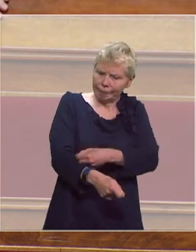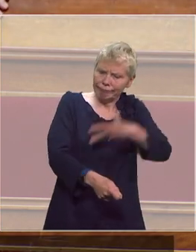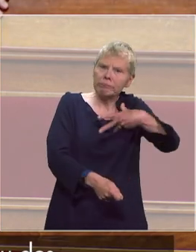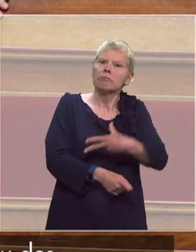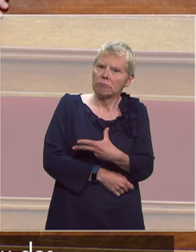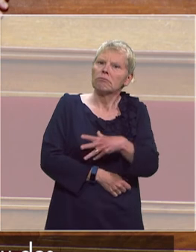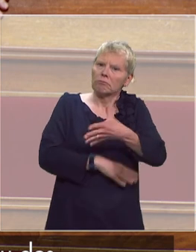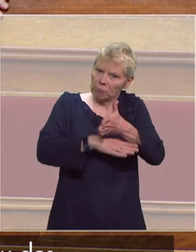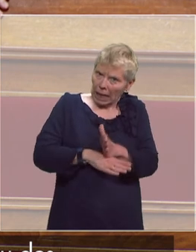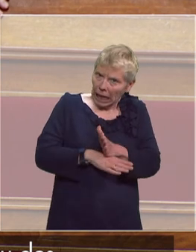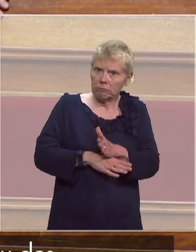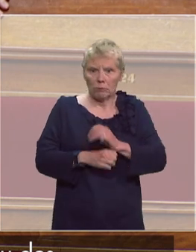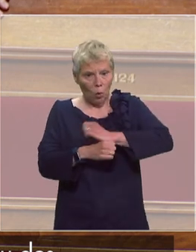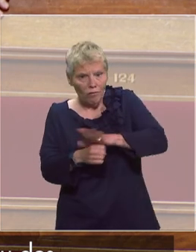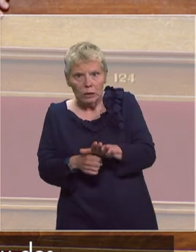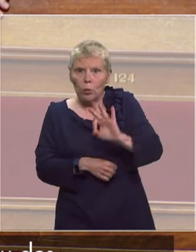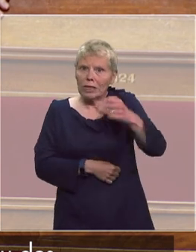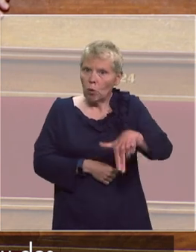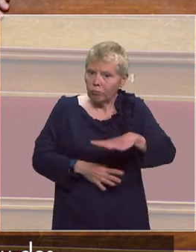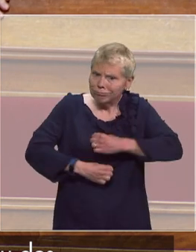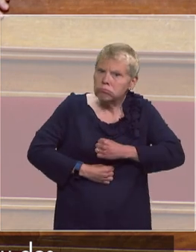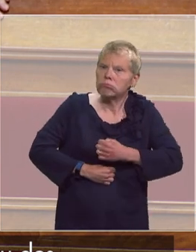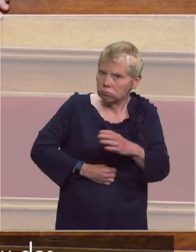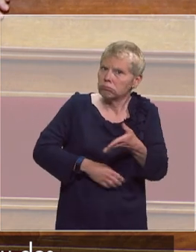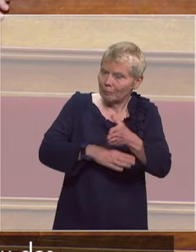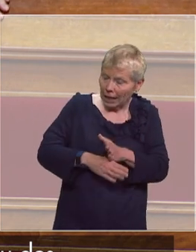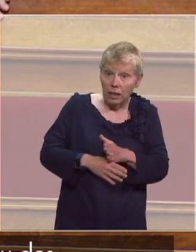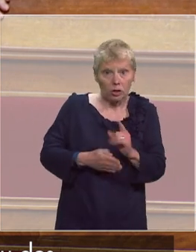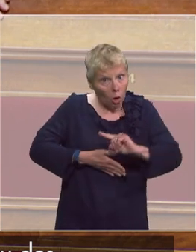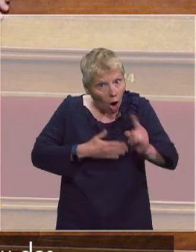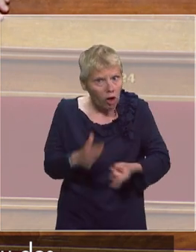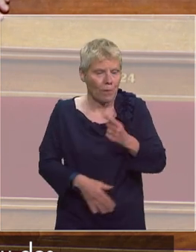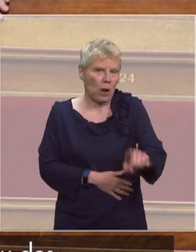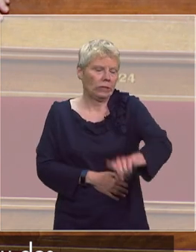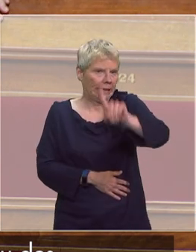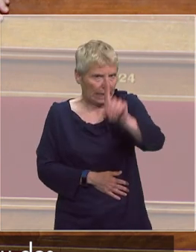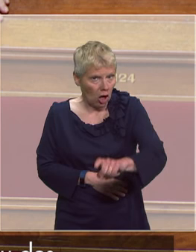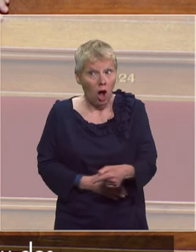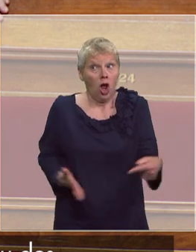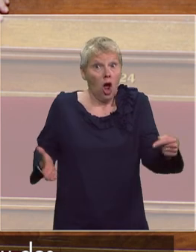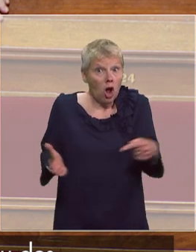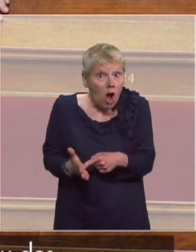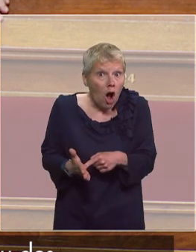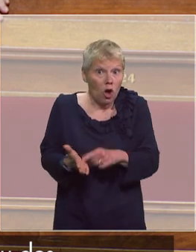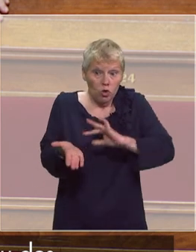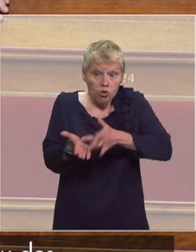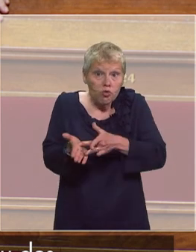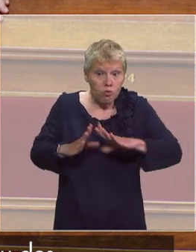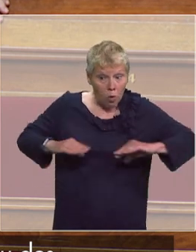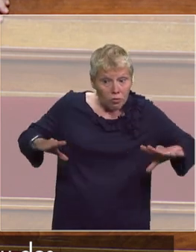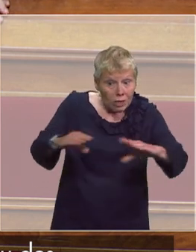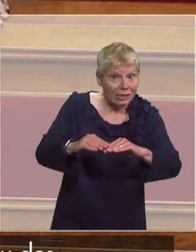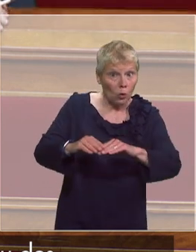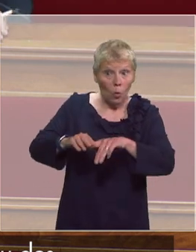bonne nouvelle. Alors, moi aussi, je réitère, quand est-ce qu'on sera en mesure, finalement, de tester la population ? Est-ce que ce sera fin